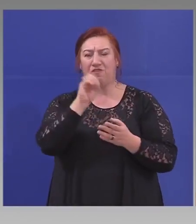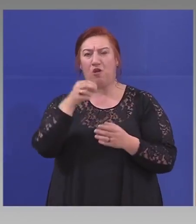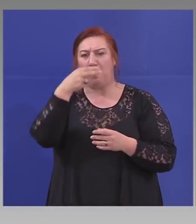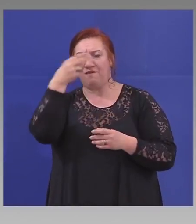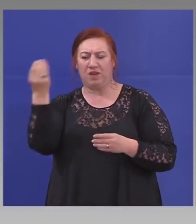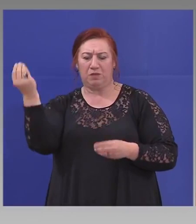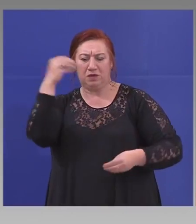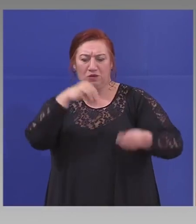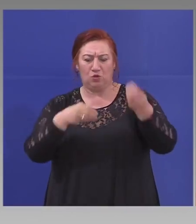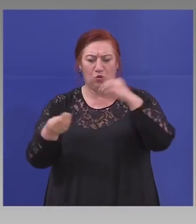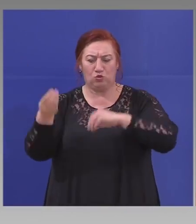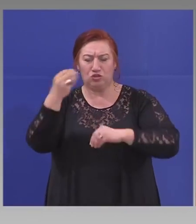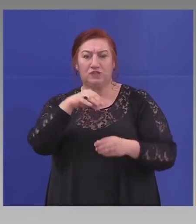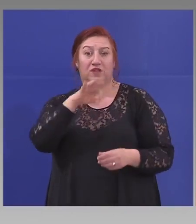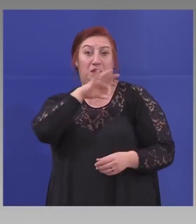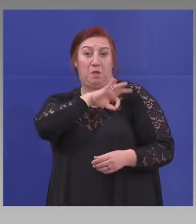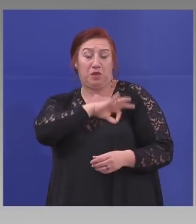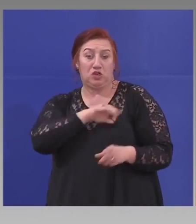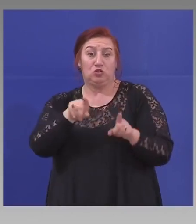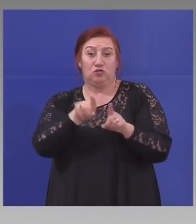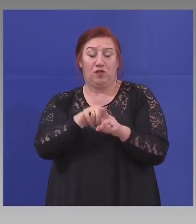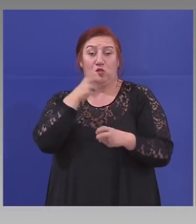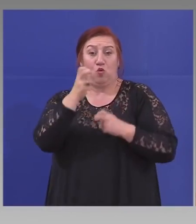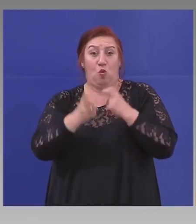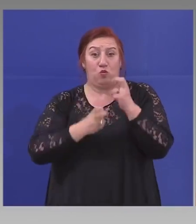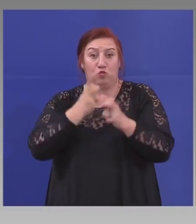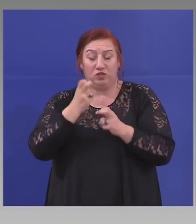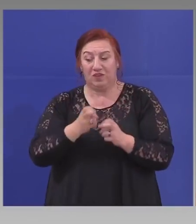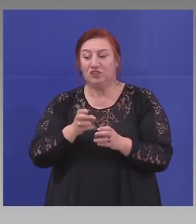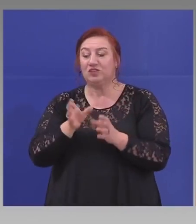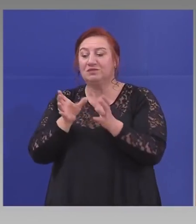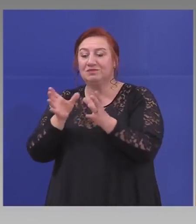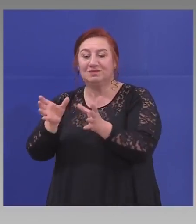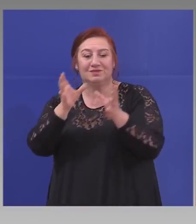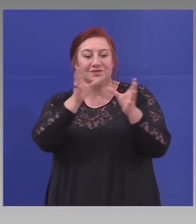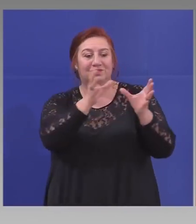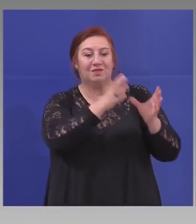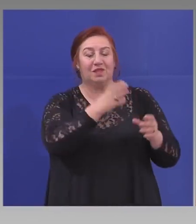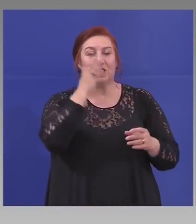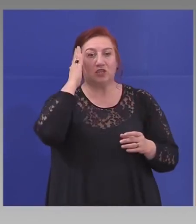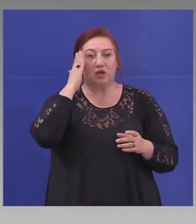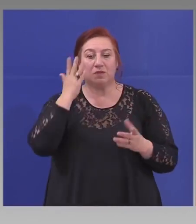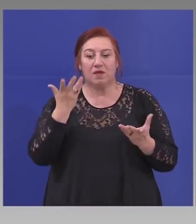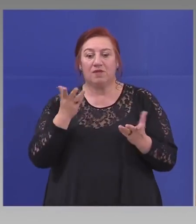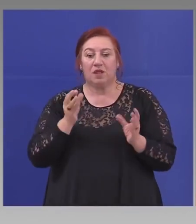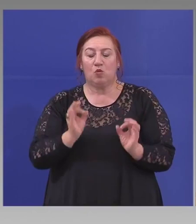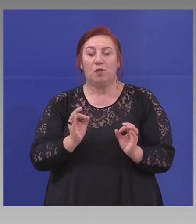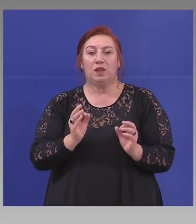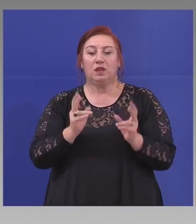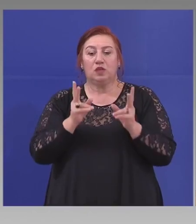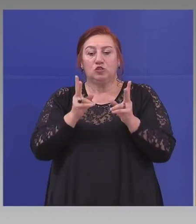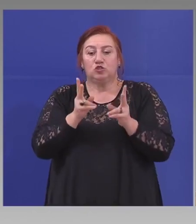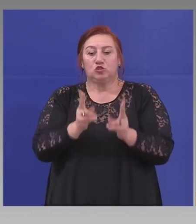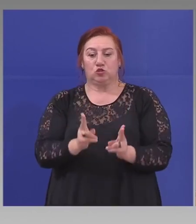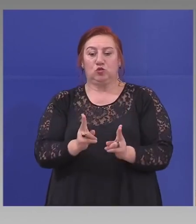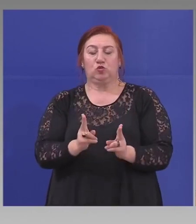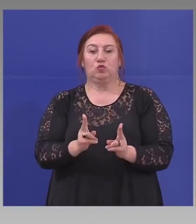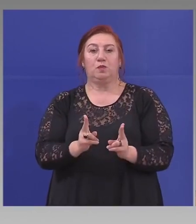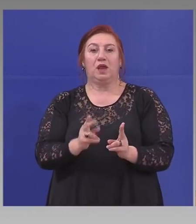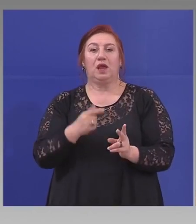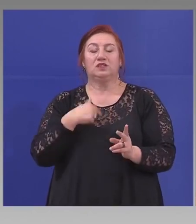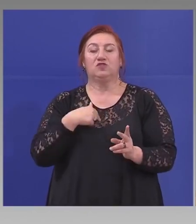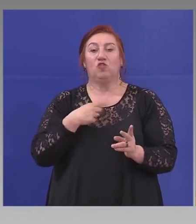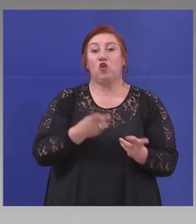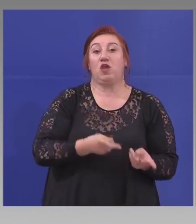печелят и съответно произвеждат в отделната страна. В един момент спряха своя износ